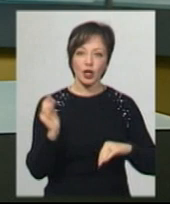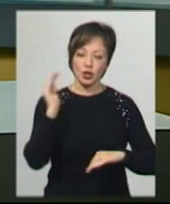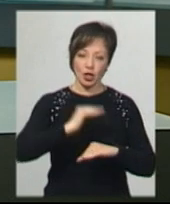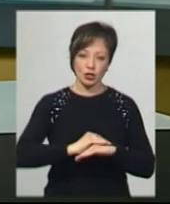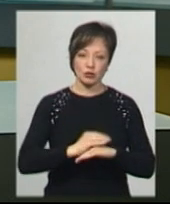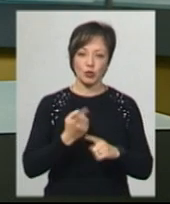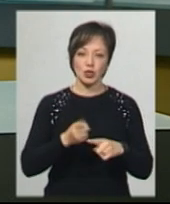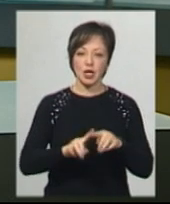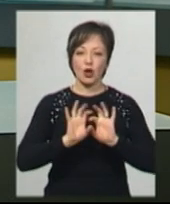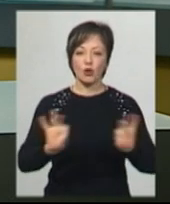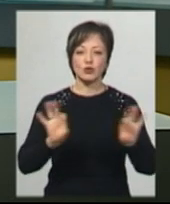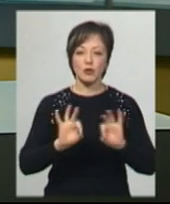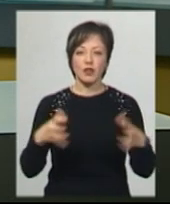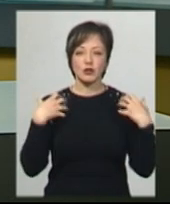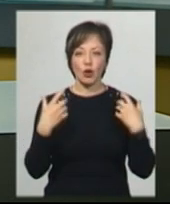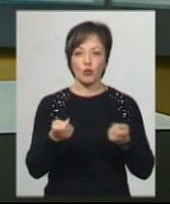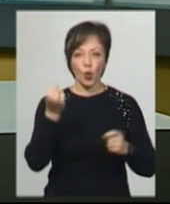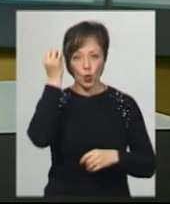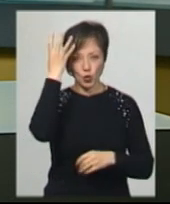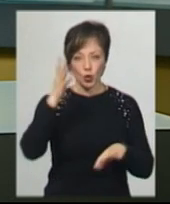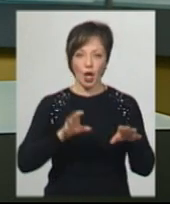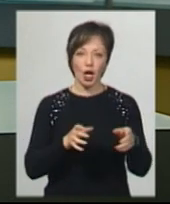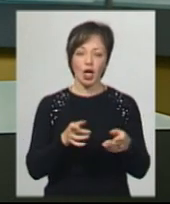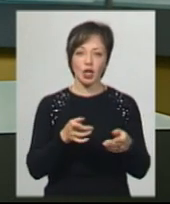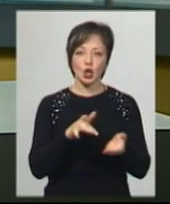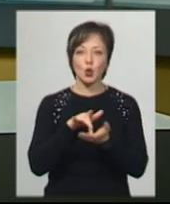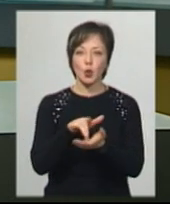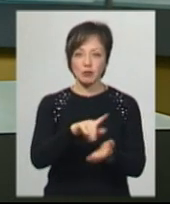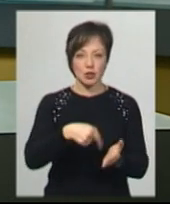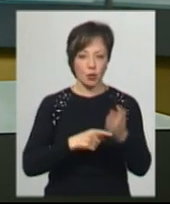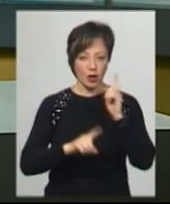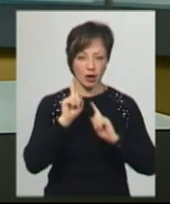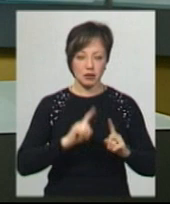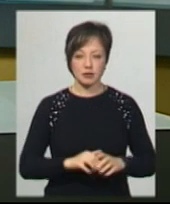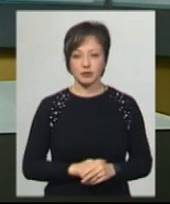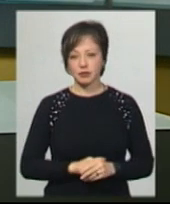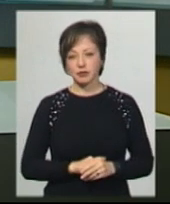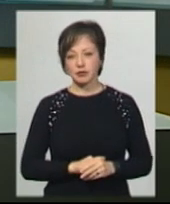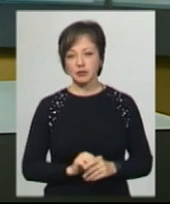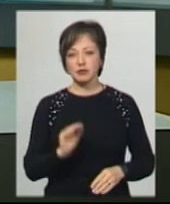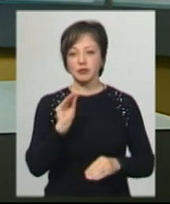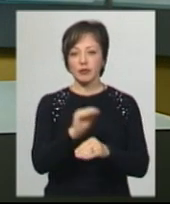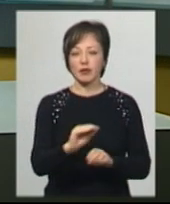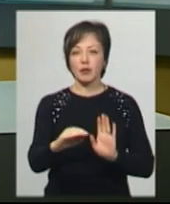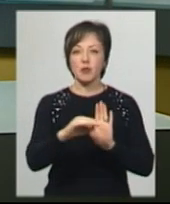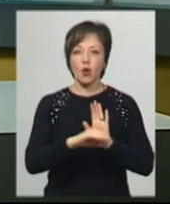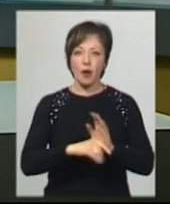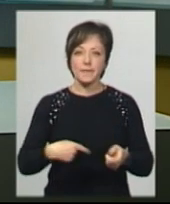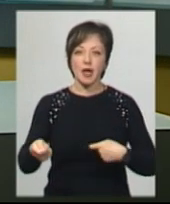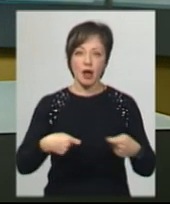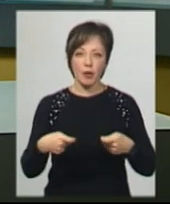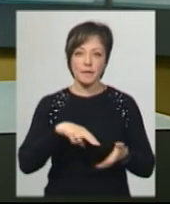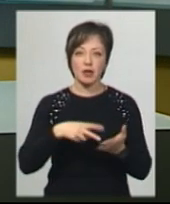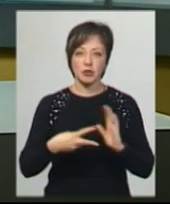Про це Суспільному розповів начальник управління культури і туризму Хмельницької міської ради Артем Ромасюков. Додає, програма ярмарку онлайн